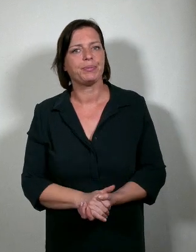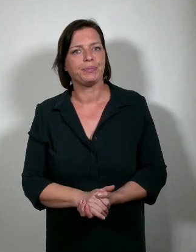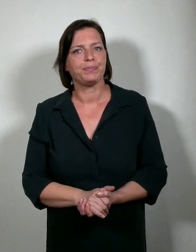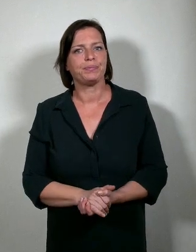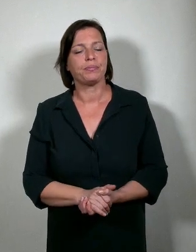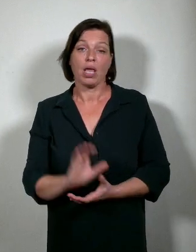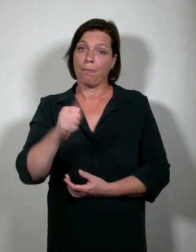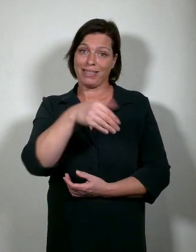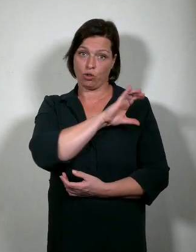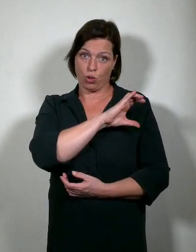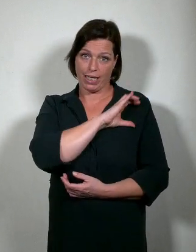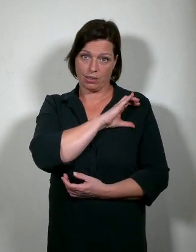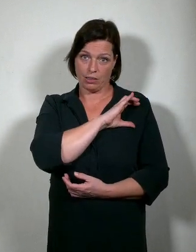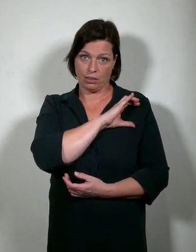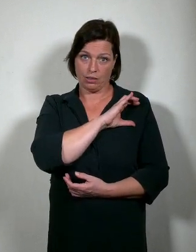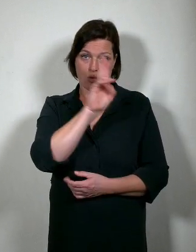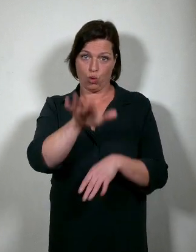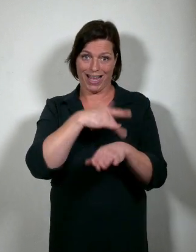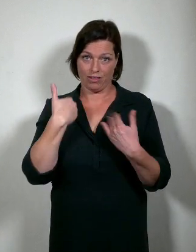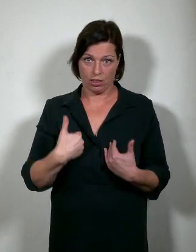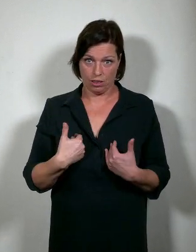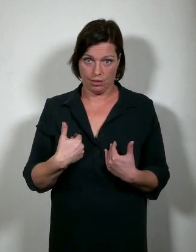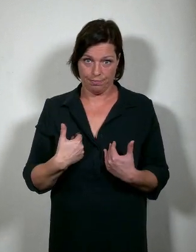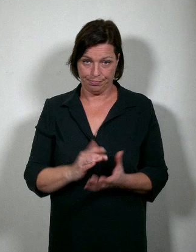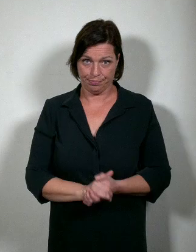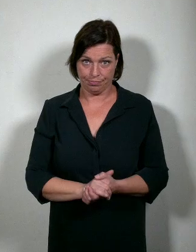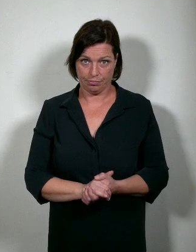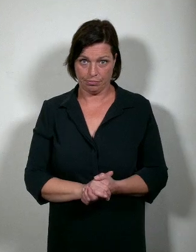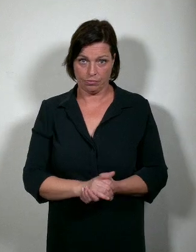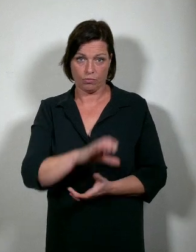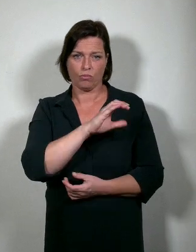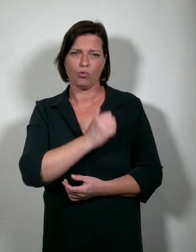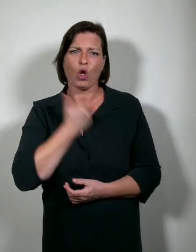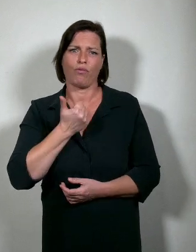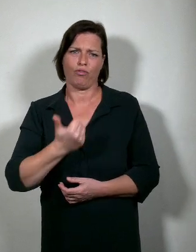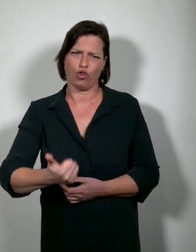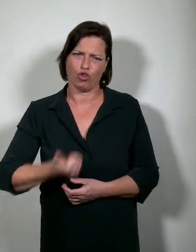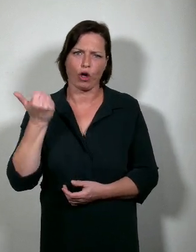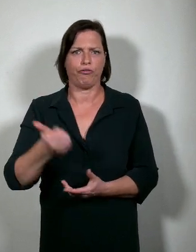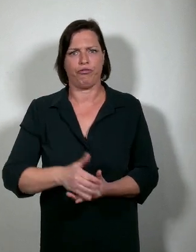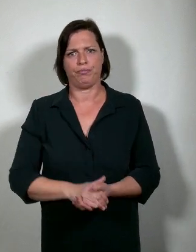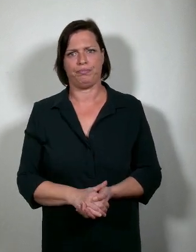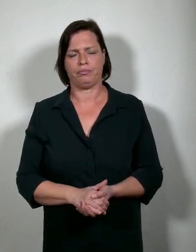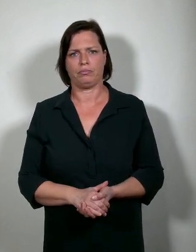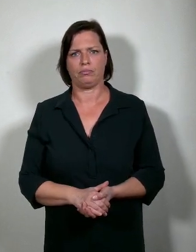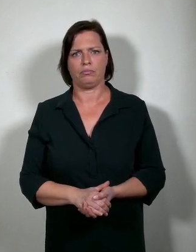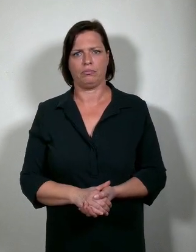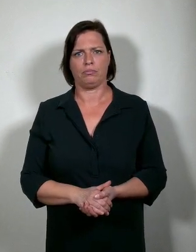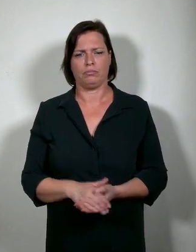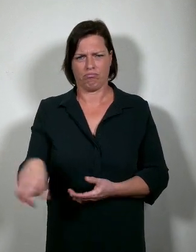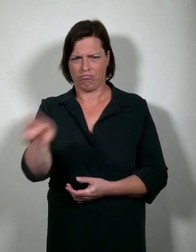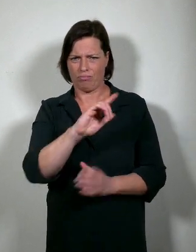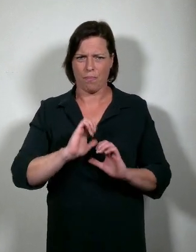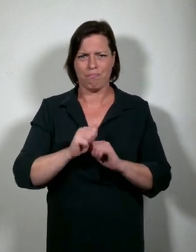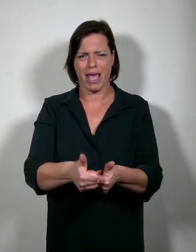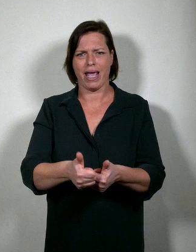Beste collega's, beste collega's UGent'ers. Durf te durven. Durf te durven en ga mee op